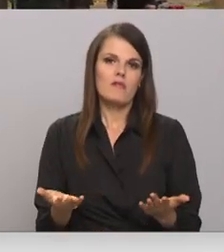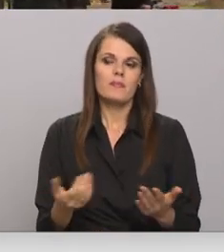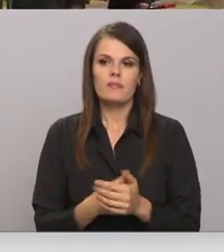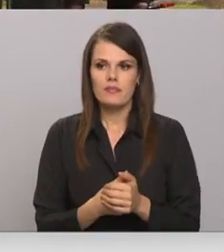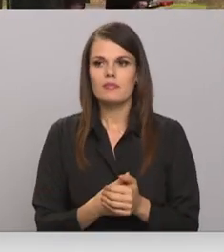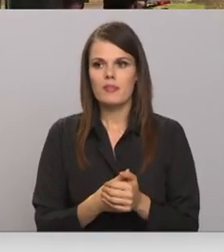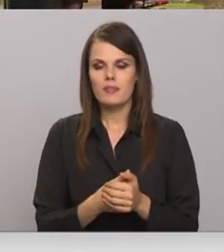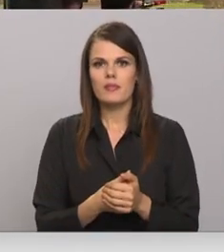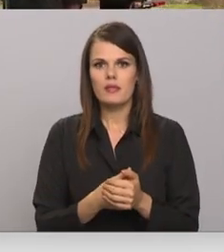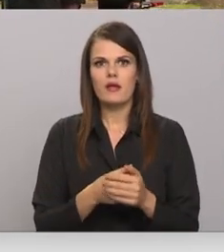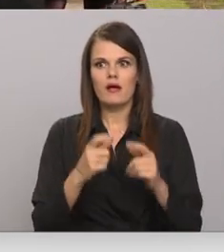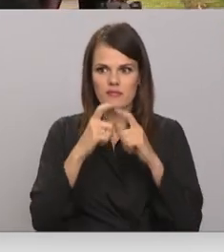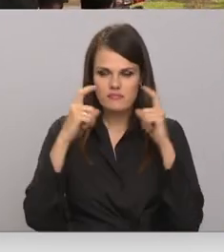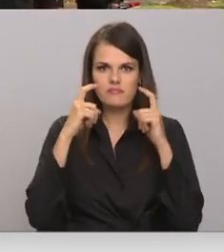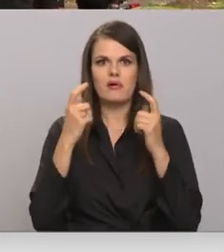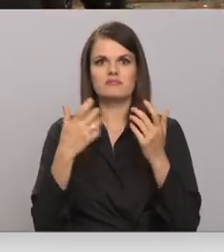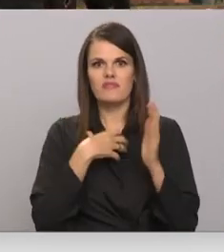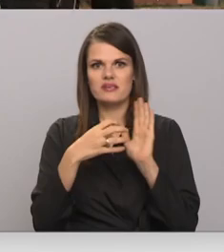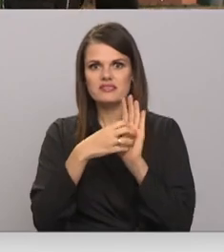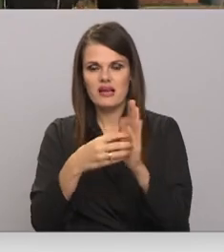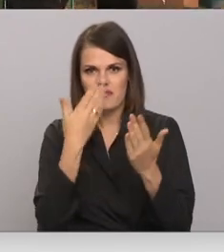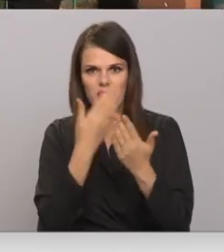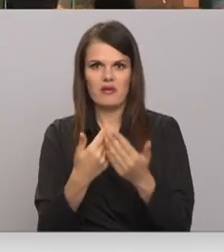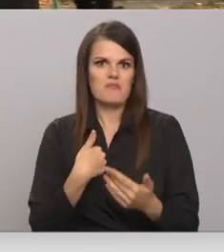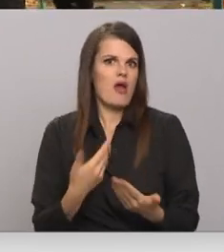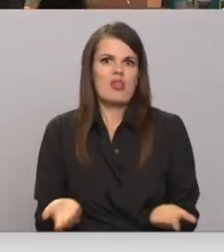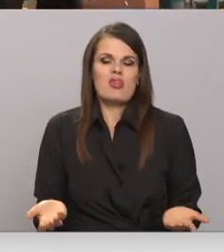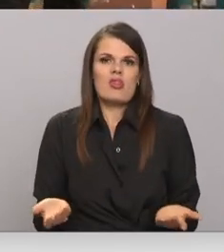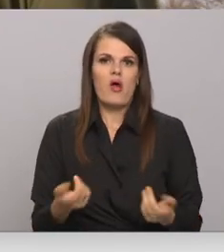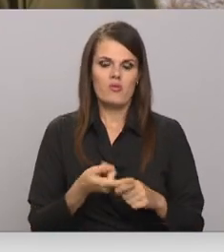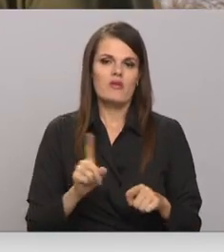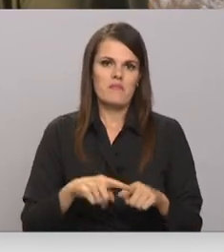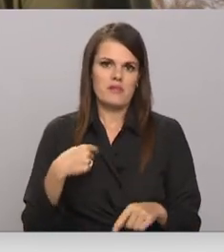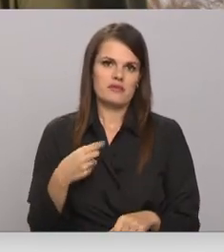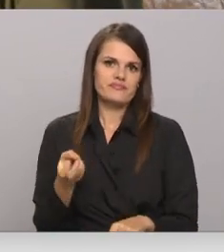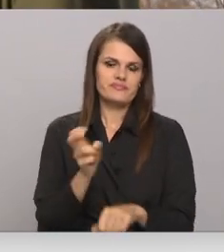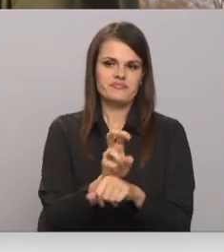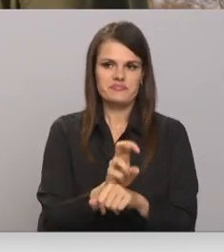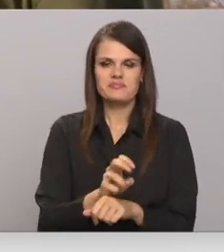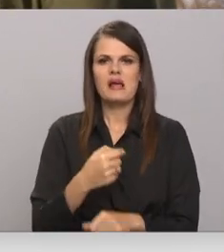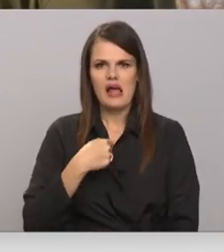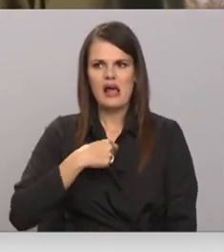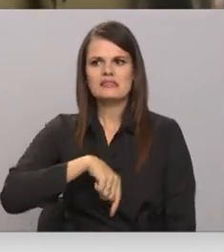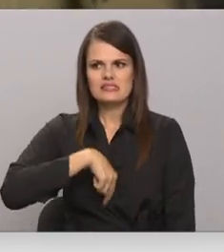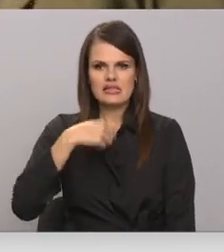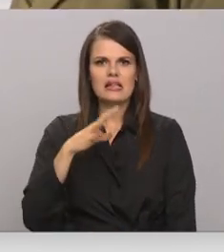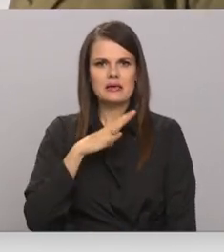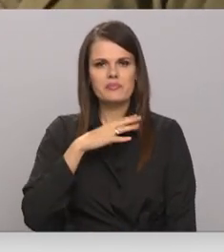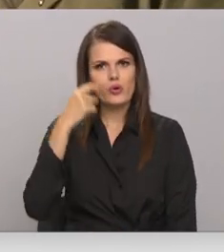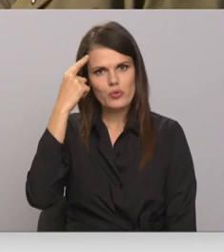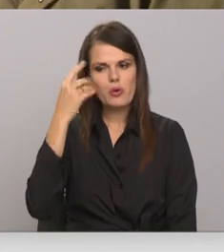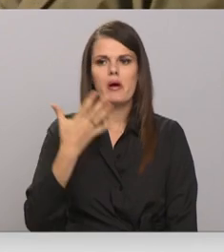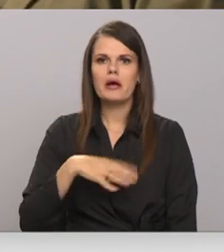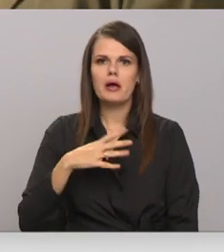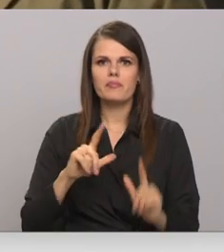bērniem brauks tur atprasa masku uzvales parādījies certifikāti, ja man viņš nav, un kāpēc nu vajag atnākt. Es ilgi domāju. Es saprotu. Kas jums lika